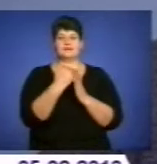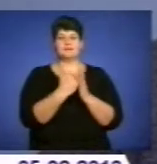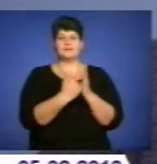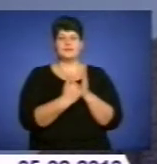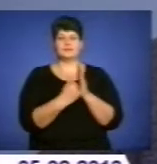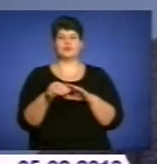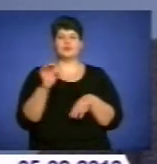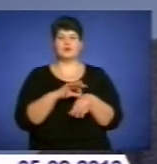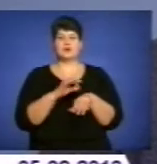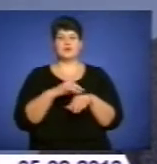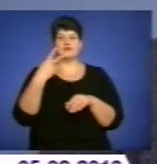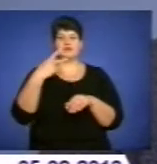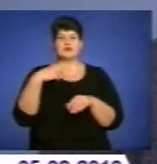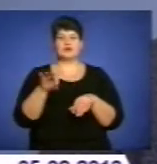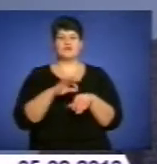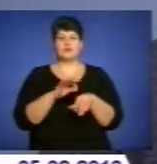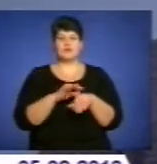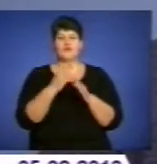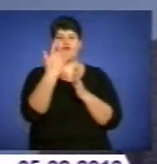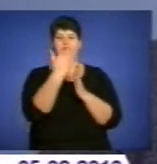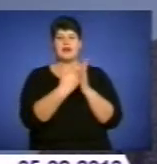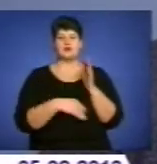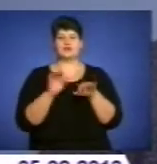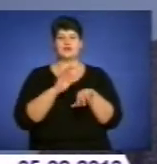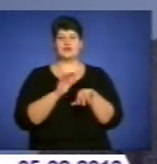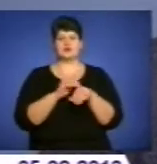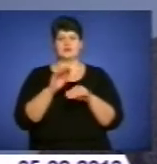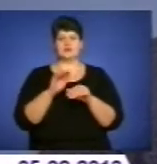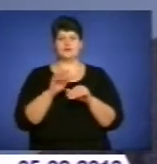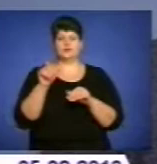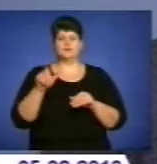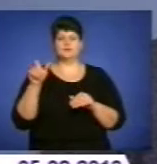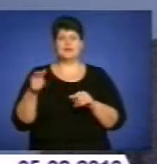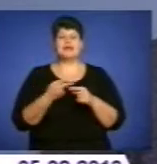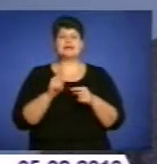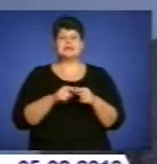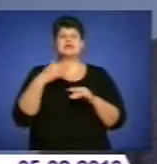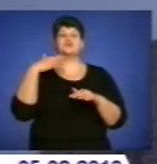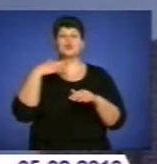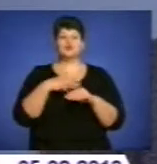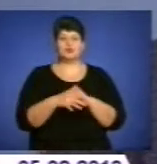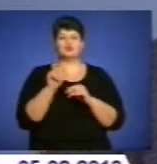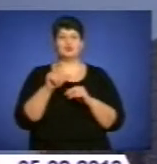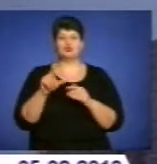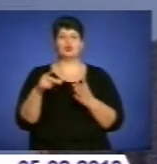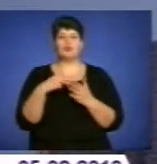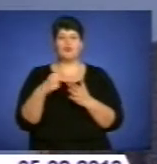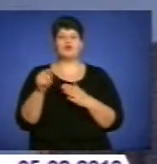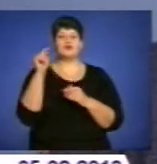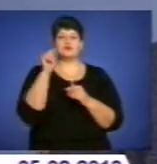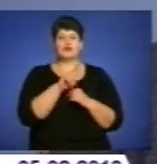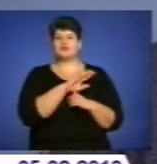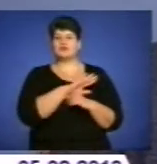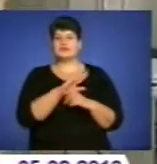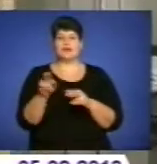основних 20, в переліку захворювань українців. Це зрозуміло, що люди купують те, що не впливає на основні